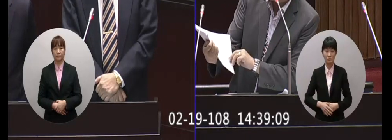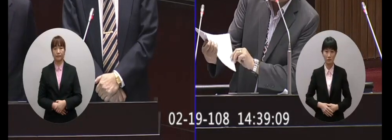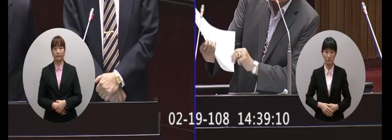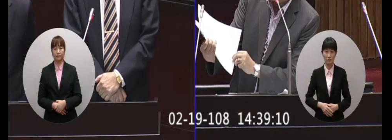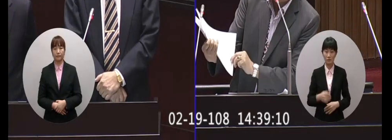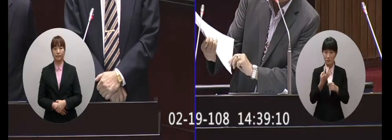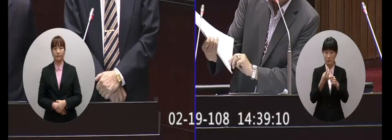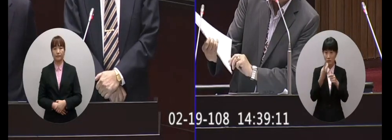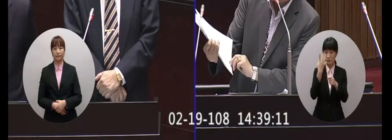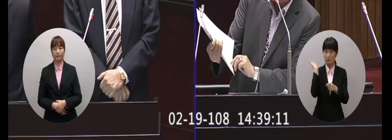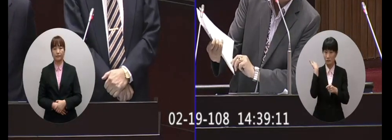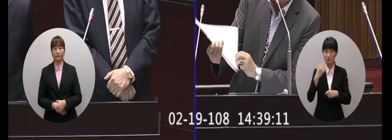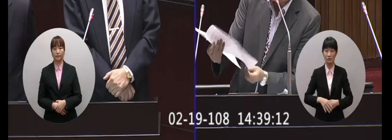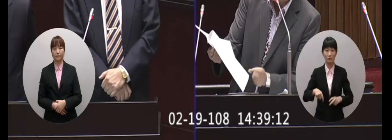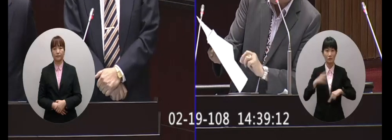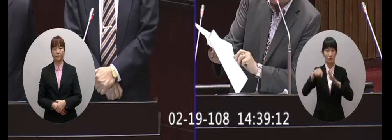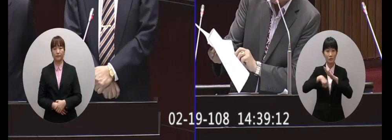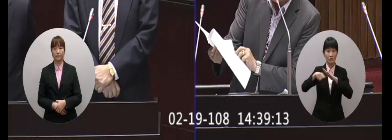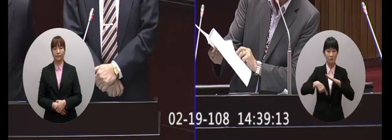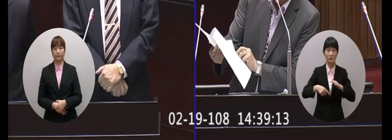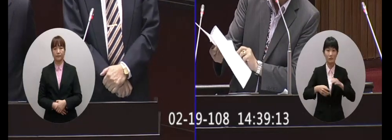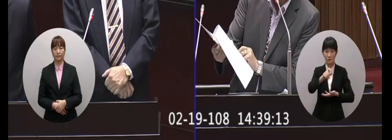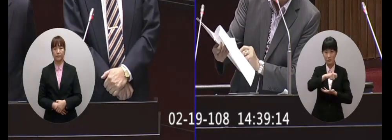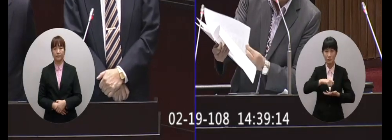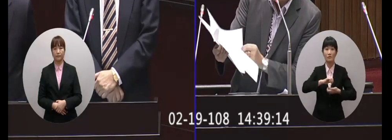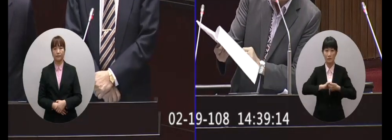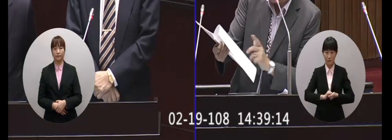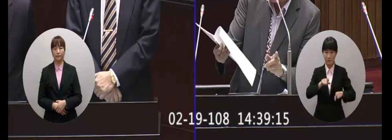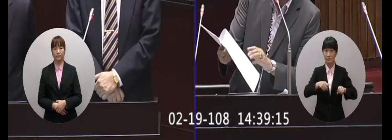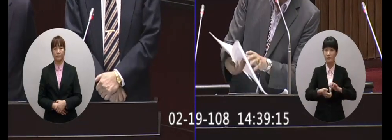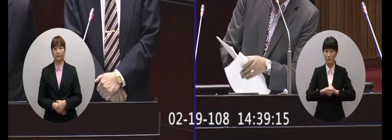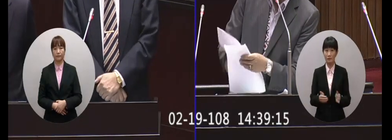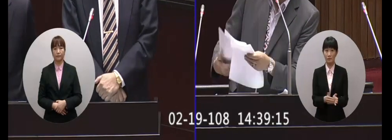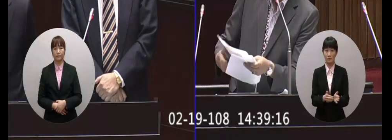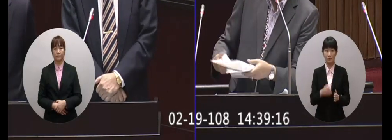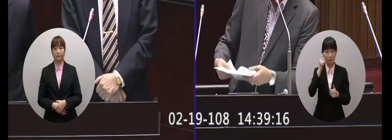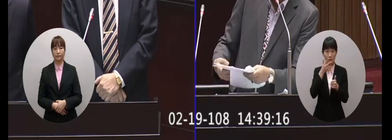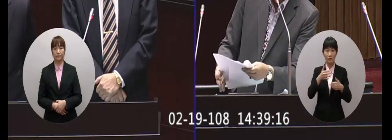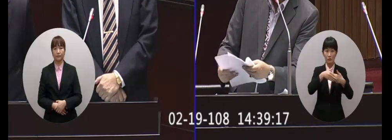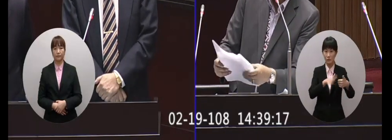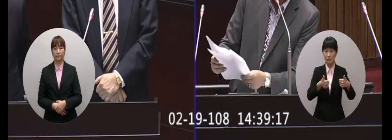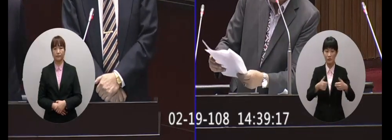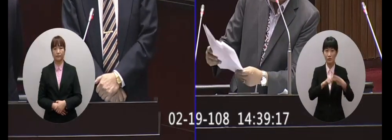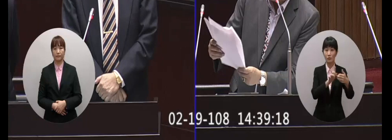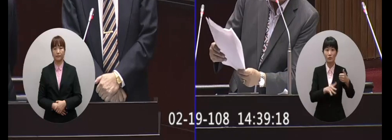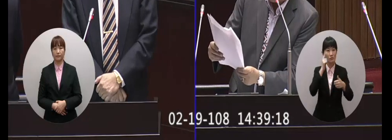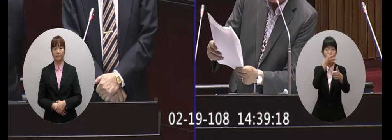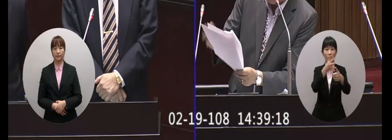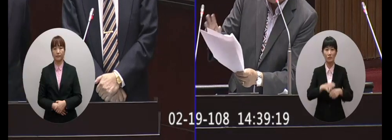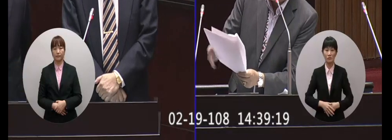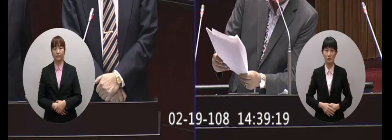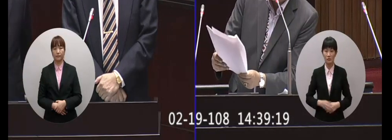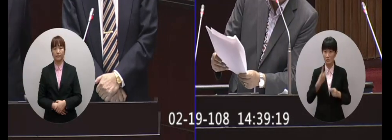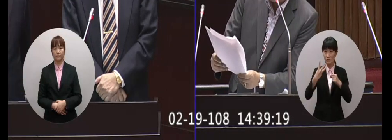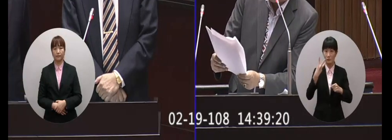幾年前你們就已經行政院版就已經訂出來了這個我要先請教一下陸委會主委這個